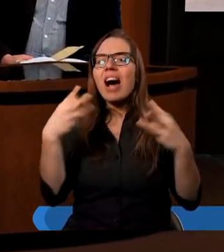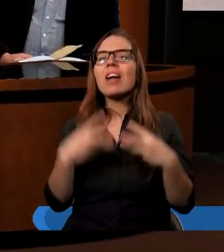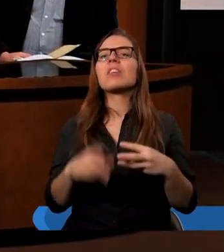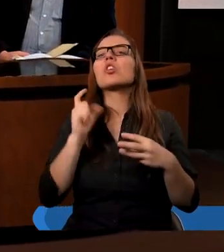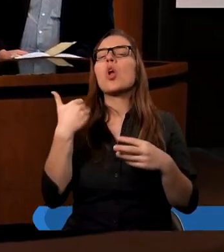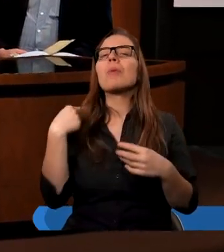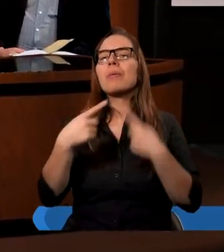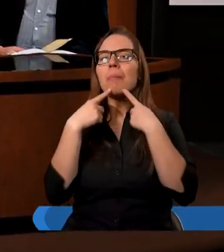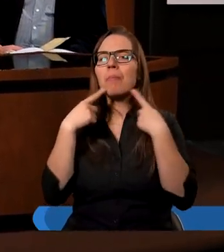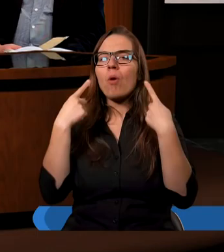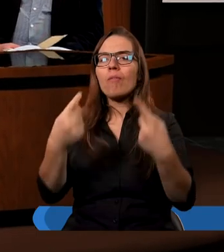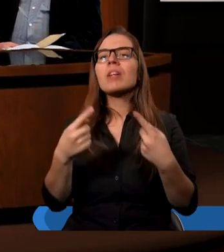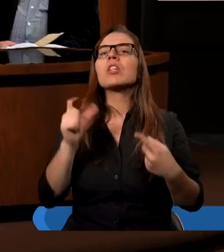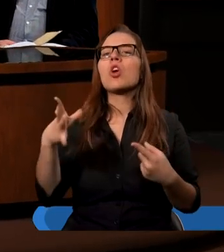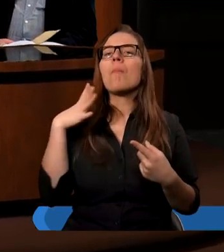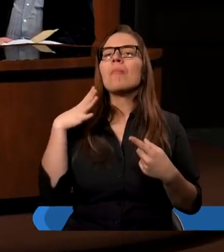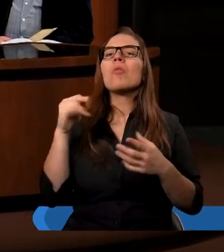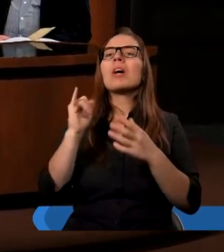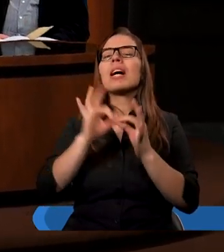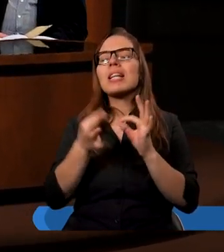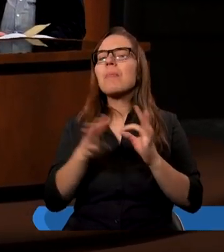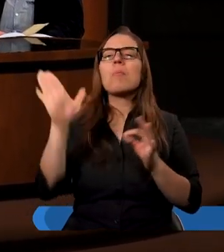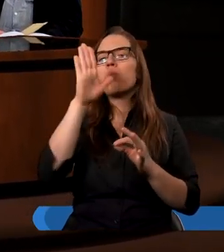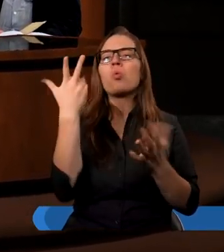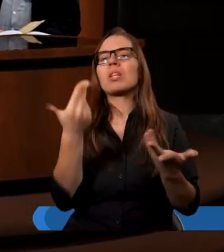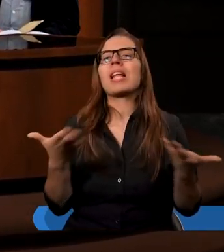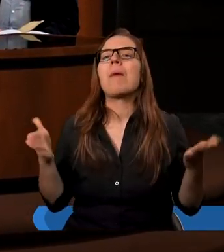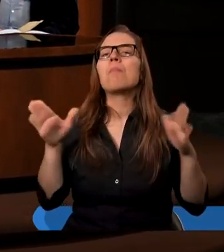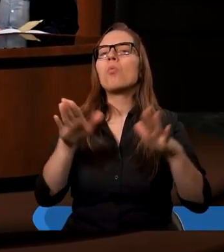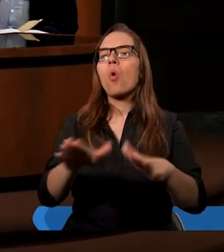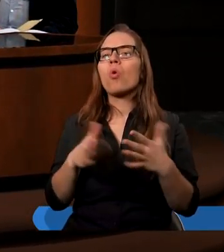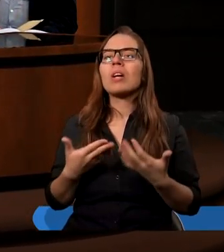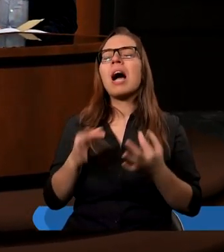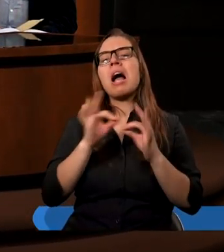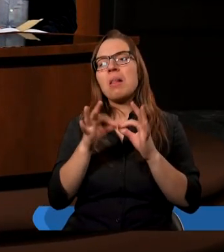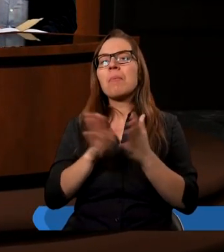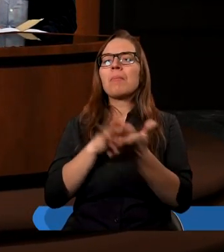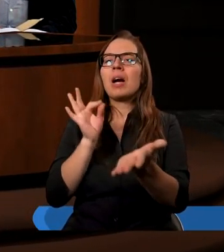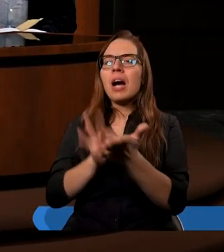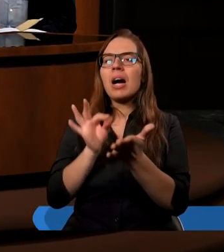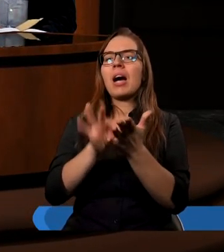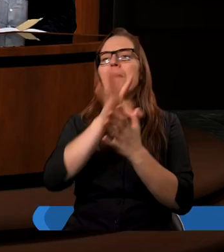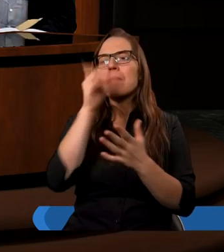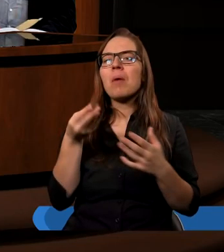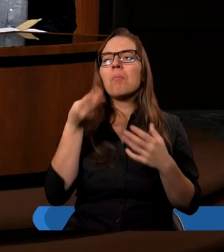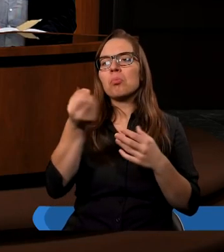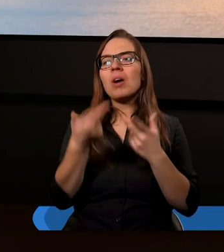krótko, gdybyśmy powiedzieli, co by było, gdyby na przykład Pan Bóg nie błogosławił. Kiedy odejemy dziesięciny regularnie, pięknie, jesteśmy zadowoleni i